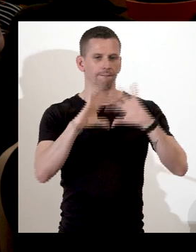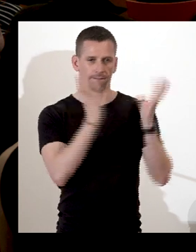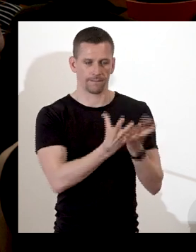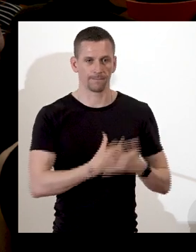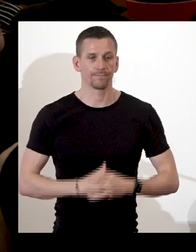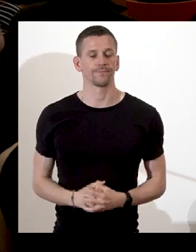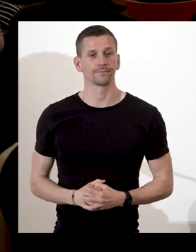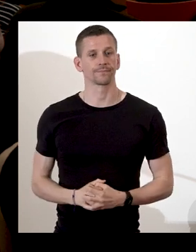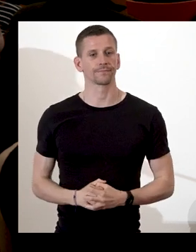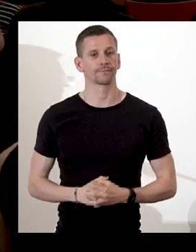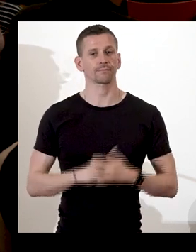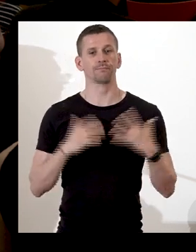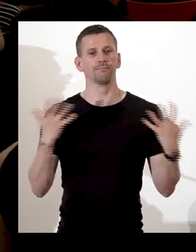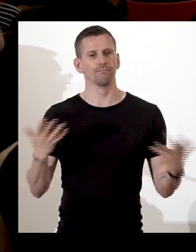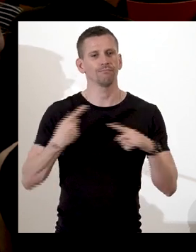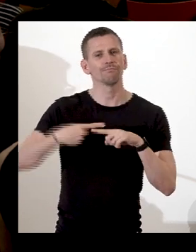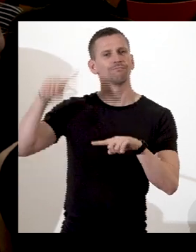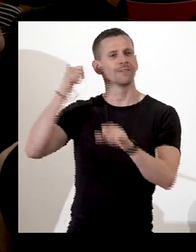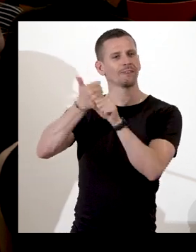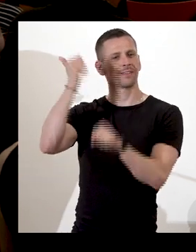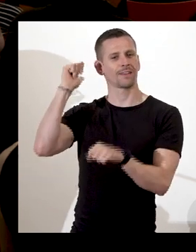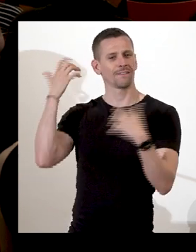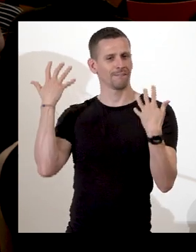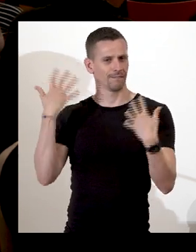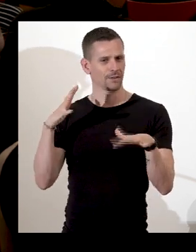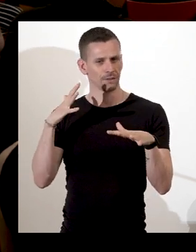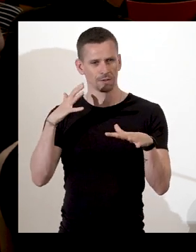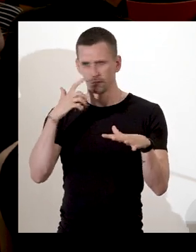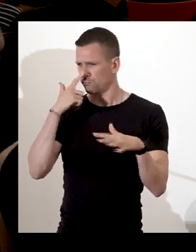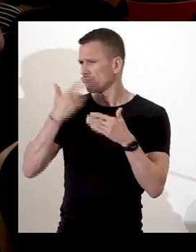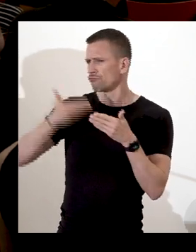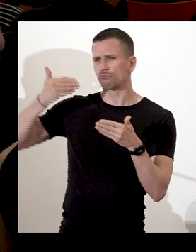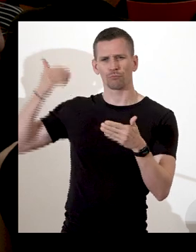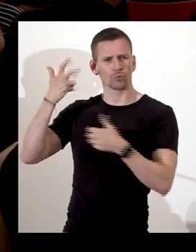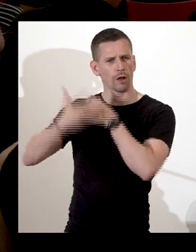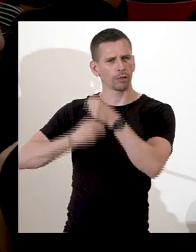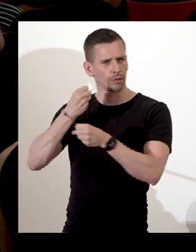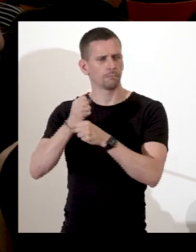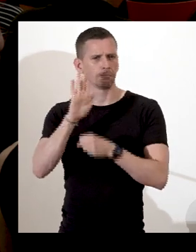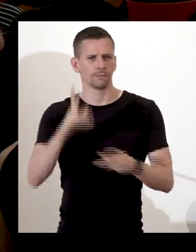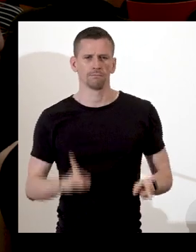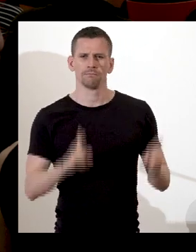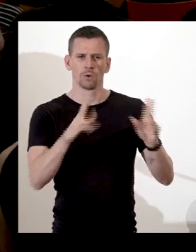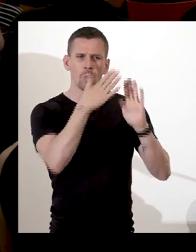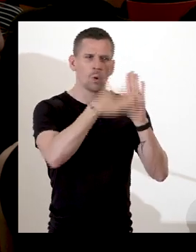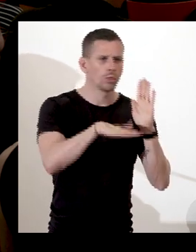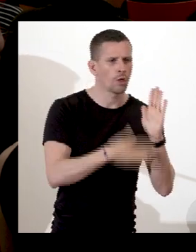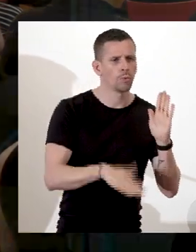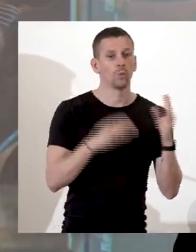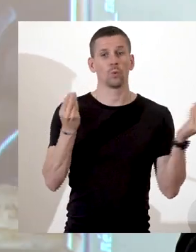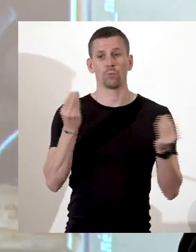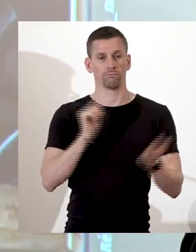du marathon des images, qui est proposé depuis quelques années, chaque automne, au rendez-vous de l'histoire de Blois.